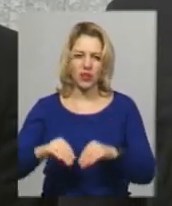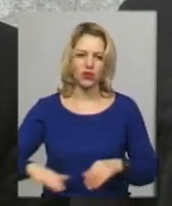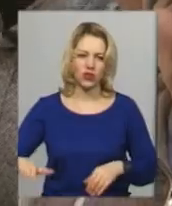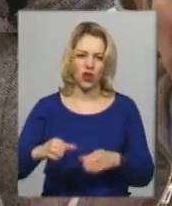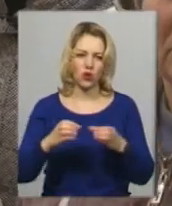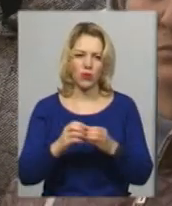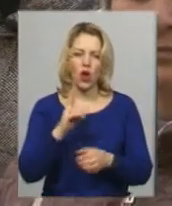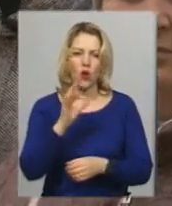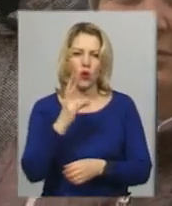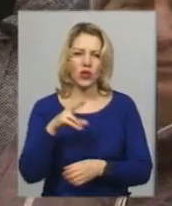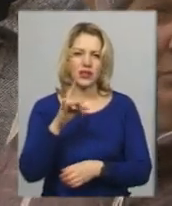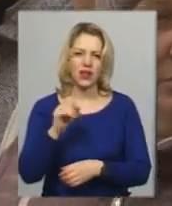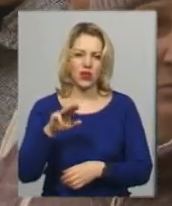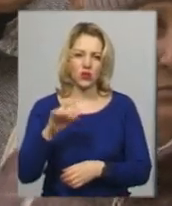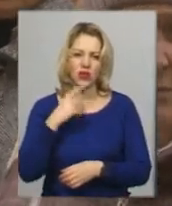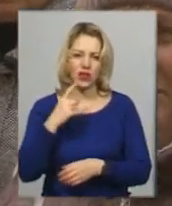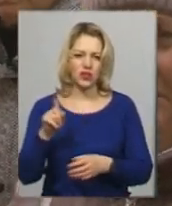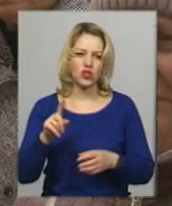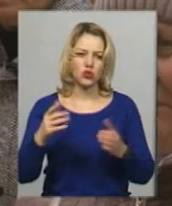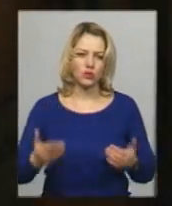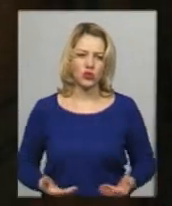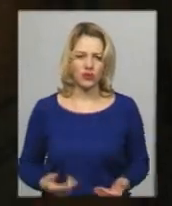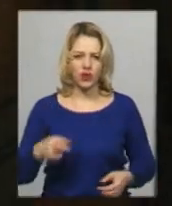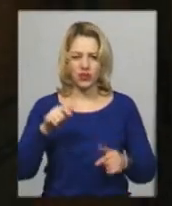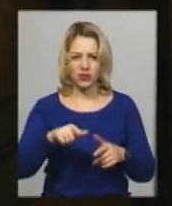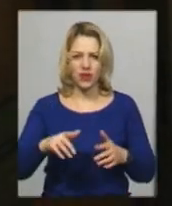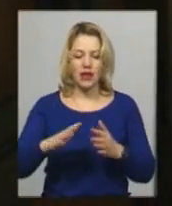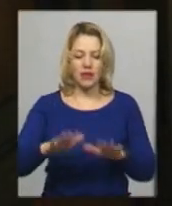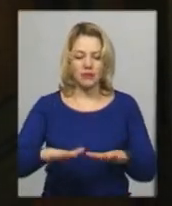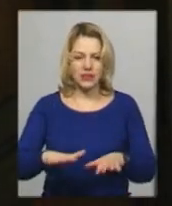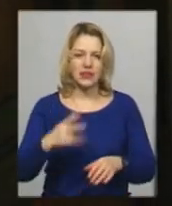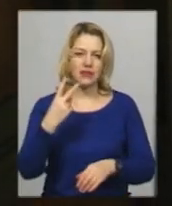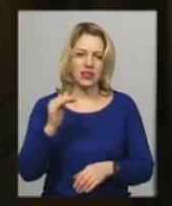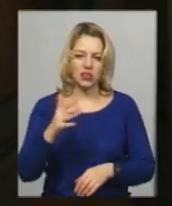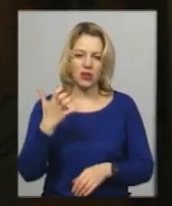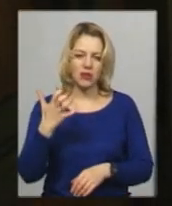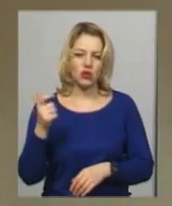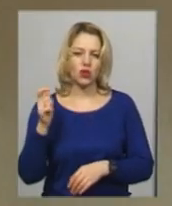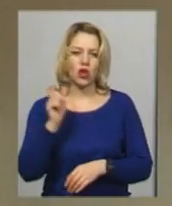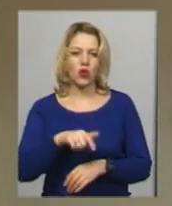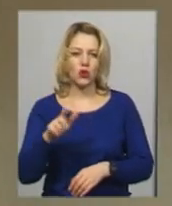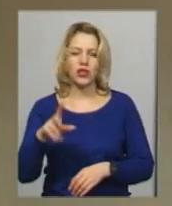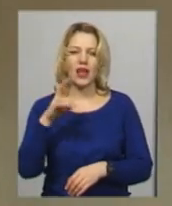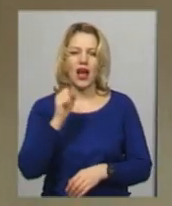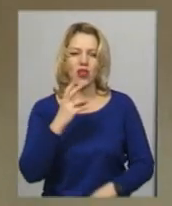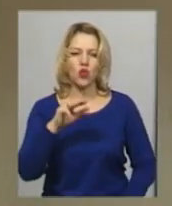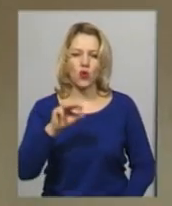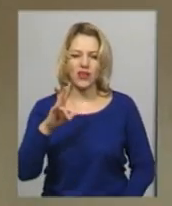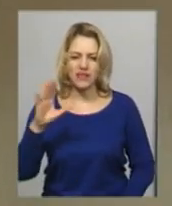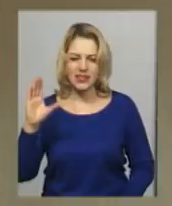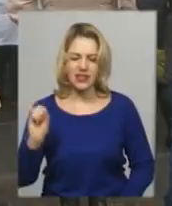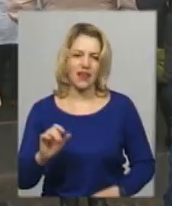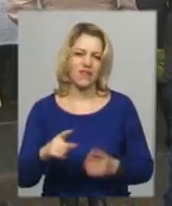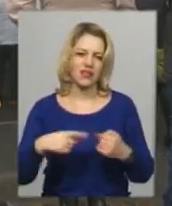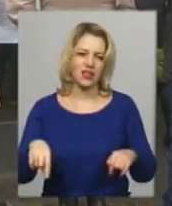Кондратюк каже, у населеному пункті проживає 2500 людей. Та на сьогоднішній день Антонівське відділення обслуговує 40 населених